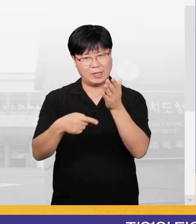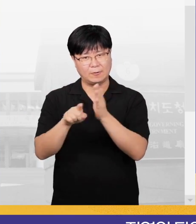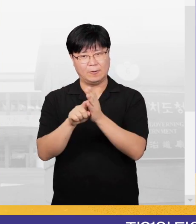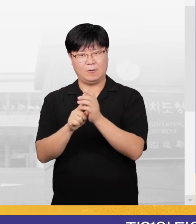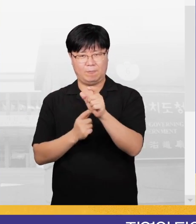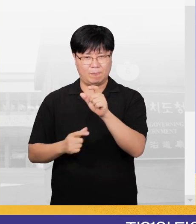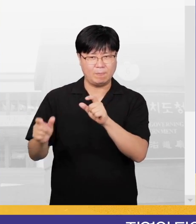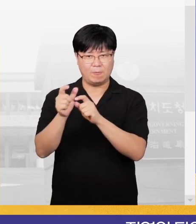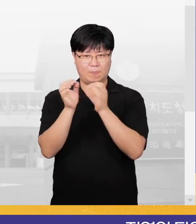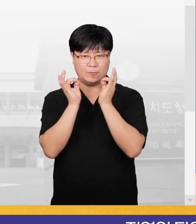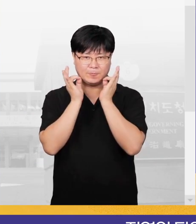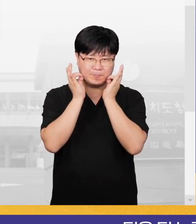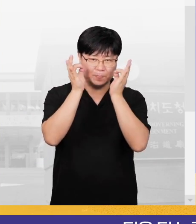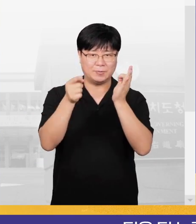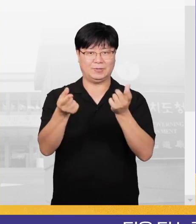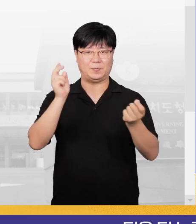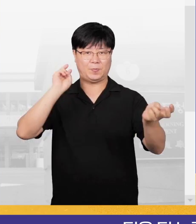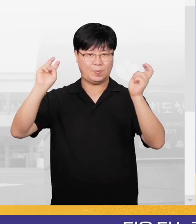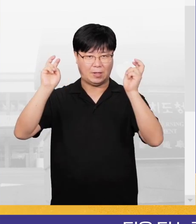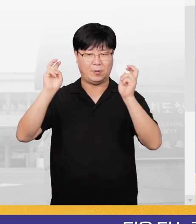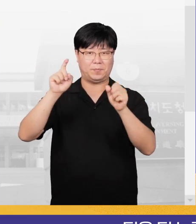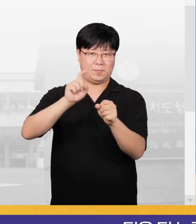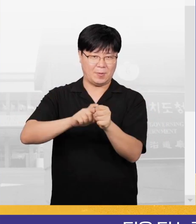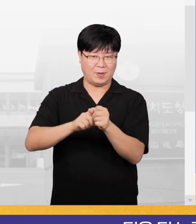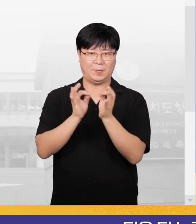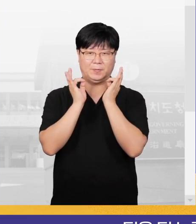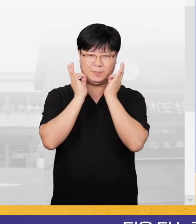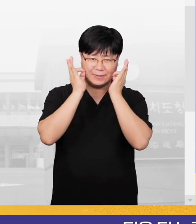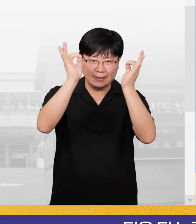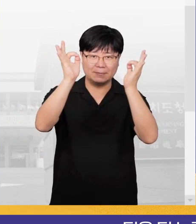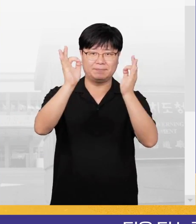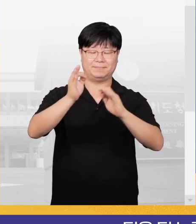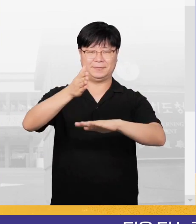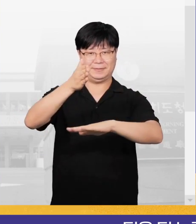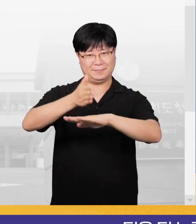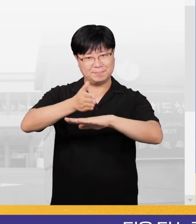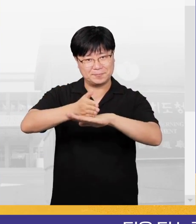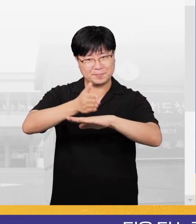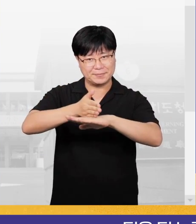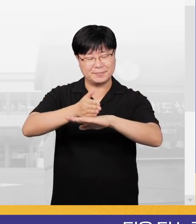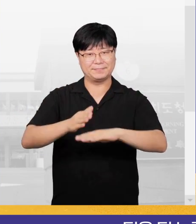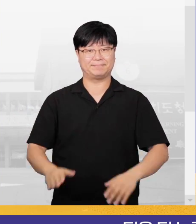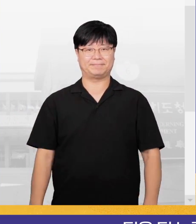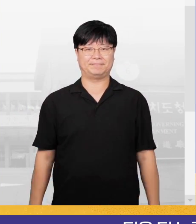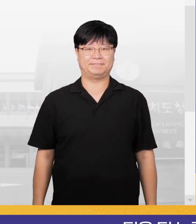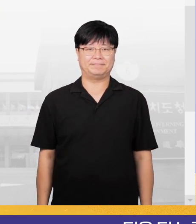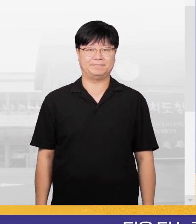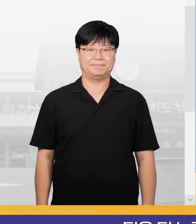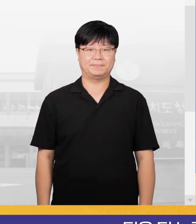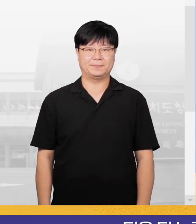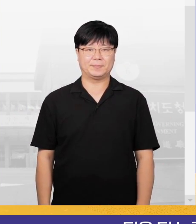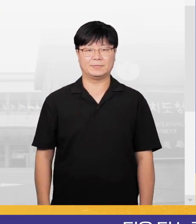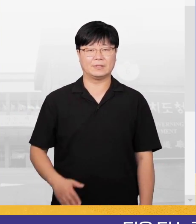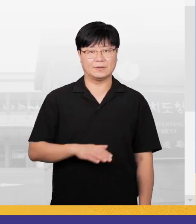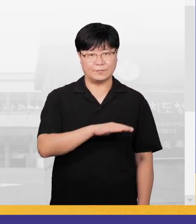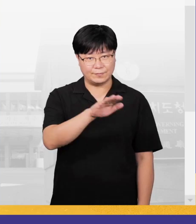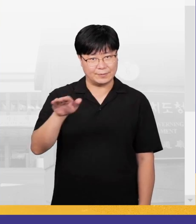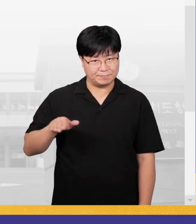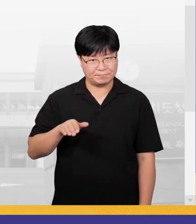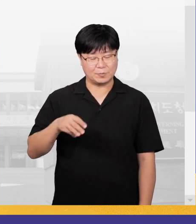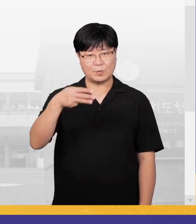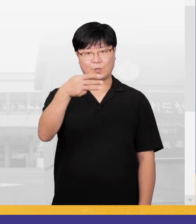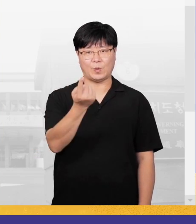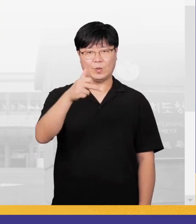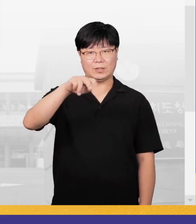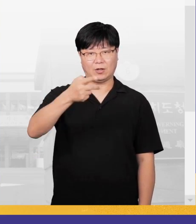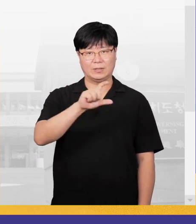공공체의 발전을 위해서 더욱더 노력할 수 있는 그런 기업이 되도록 노력하겠습니다. 감사합니다. 저희는